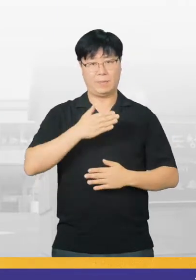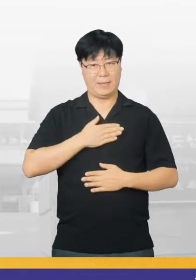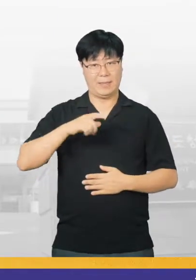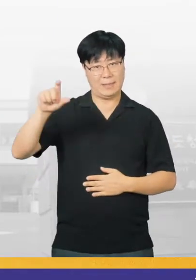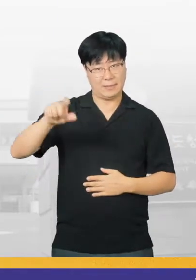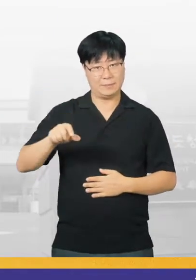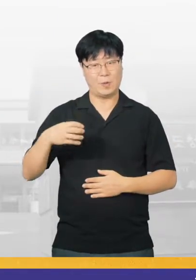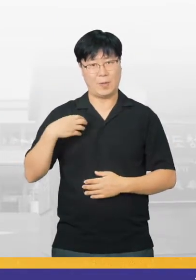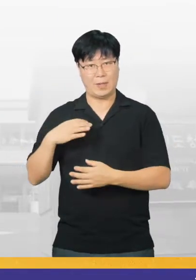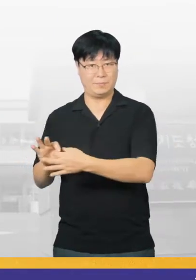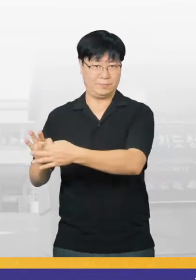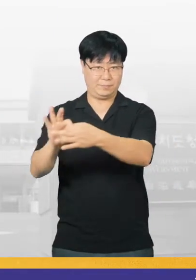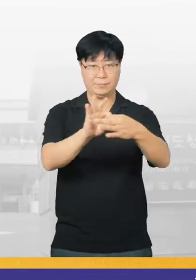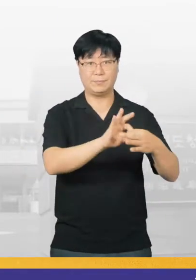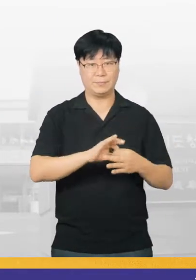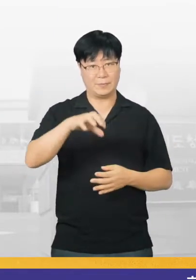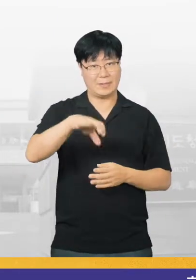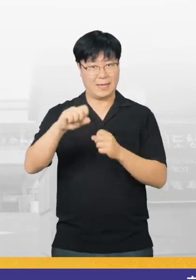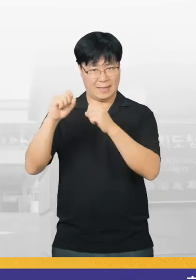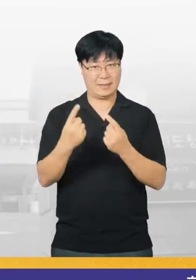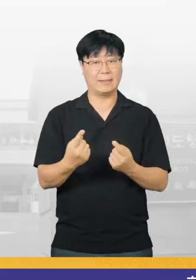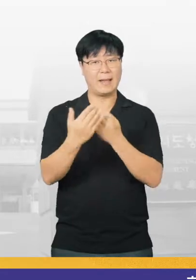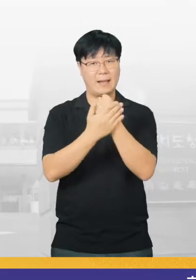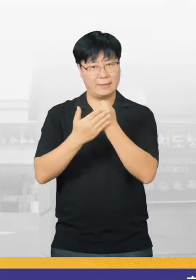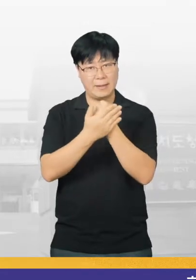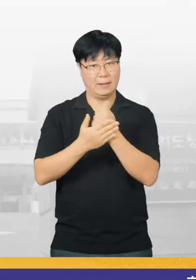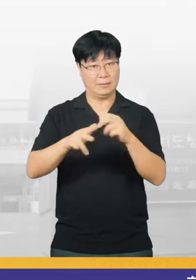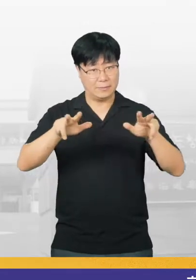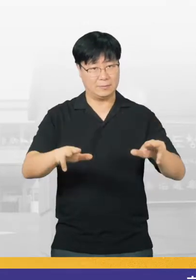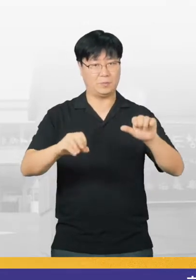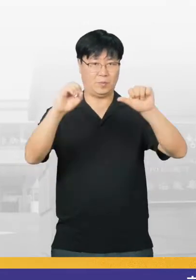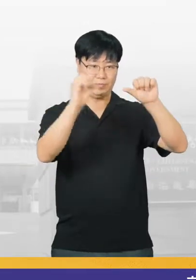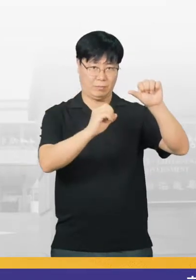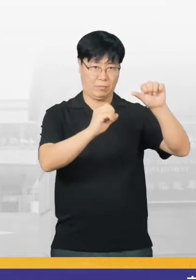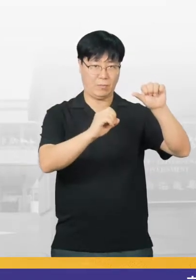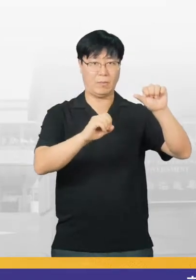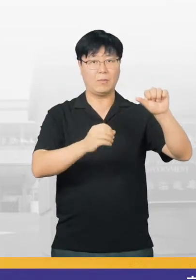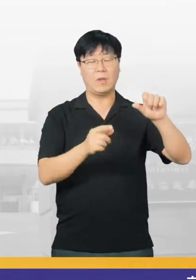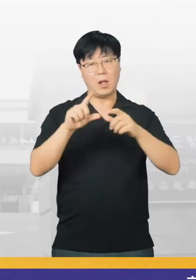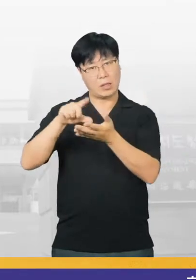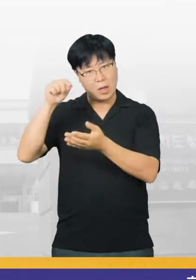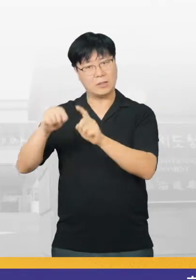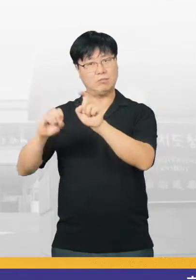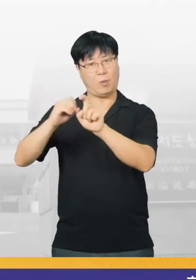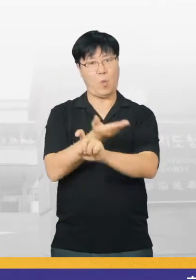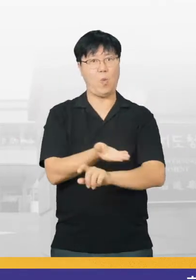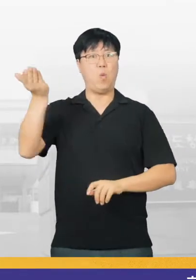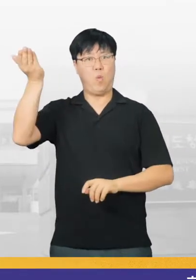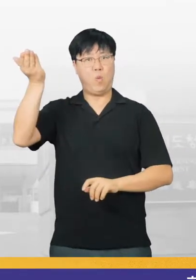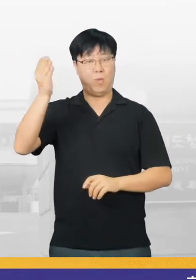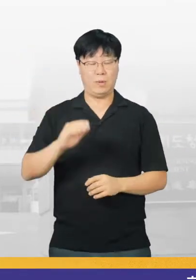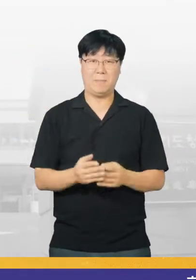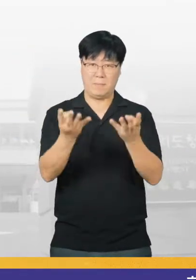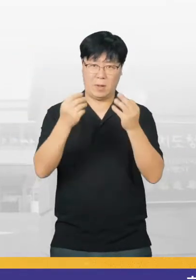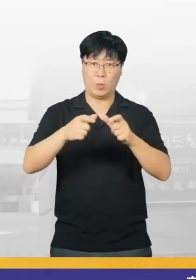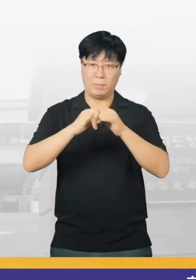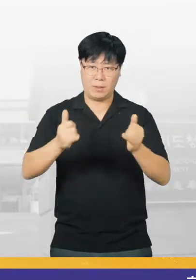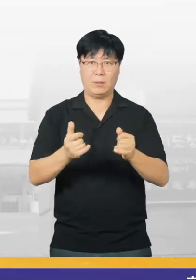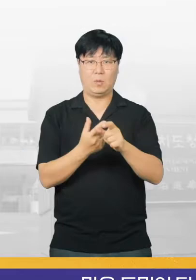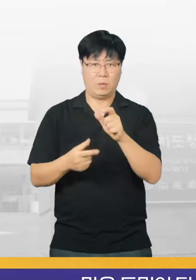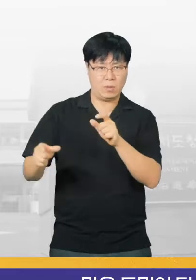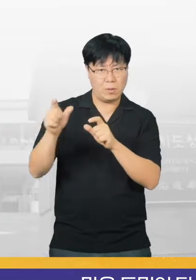5억 원 이하의 탐나는전 가맹점에서 현장 할인 혜택이 현행 5%에서 무려 10%로 상향됩니다.